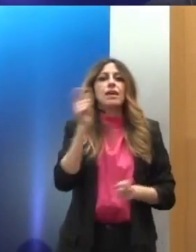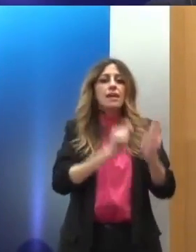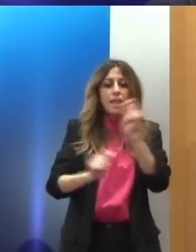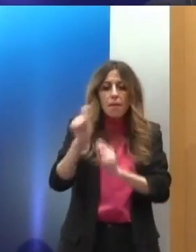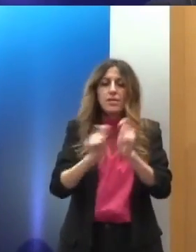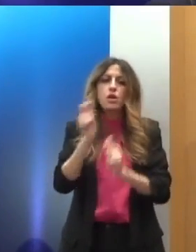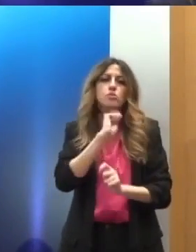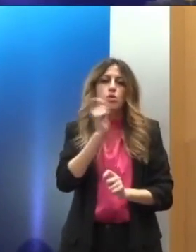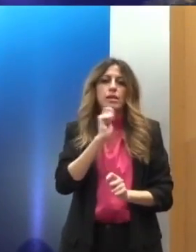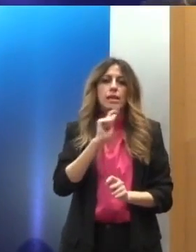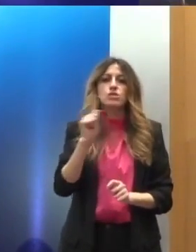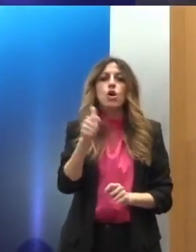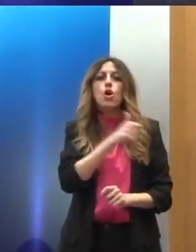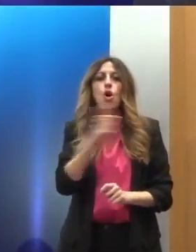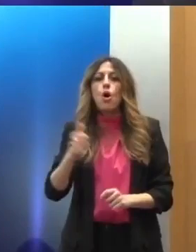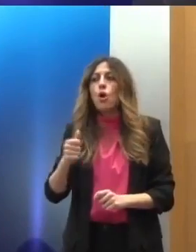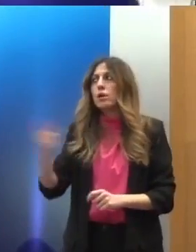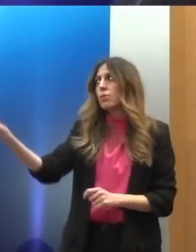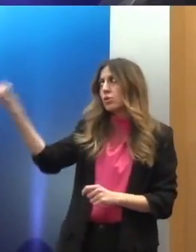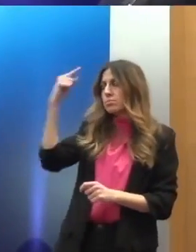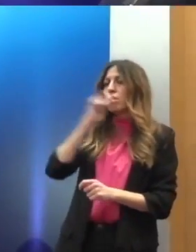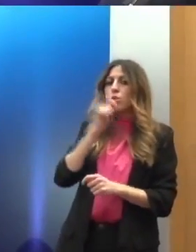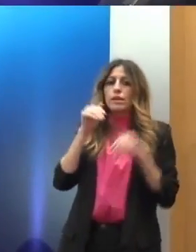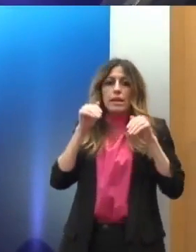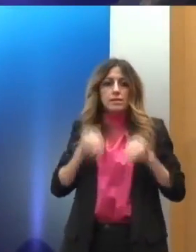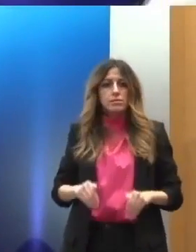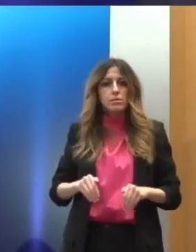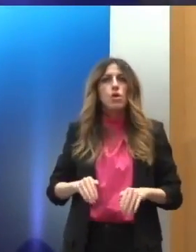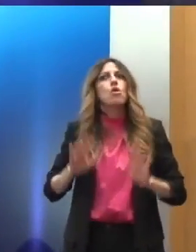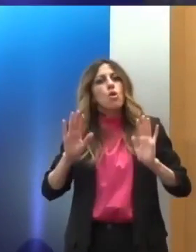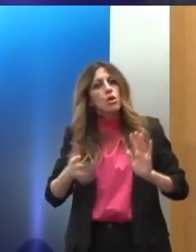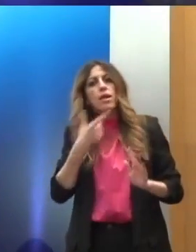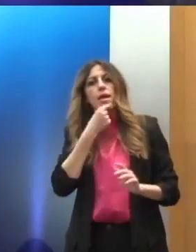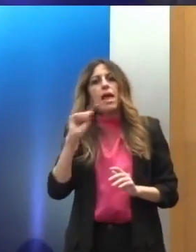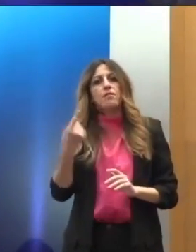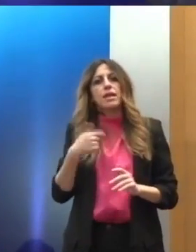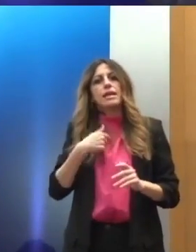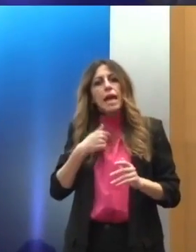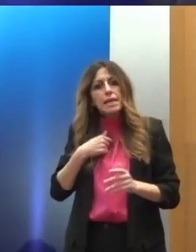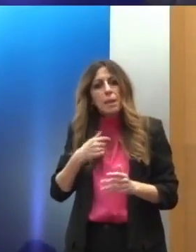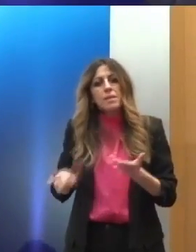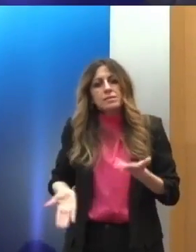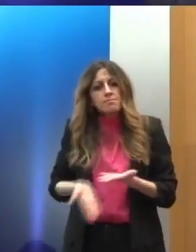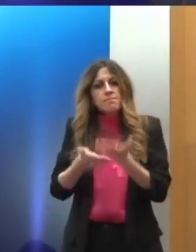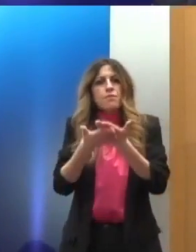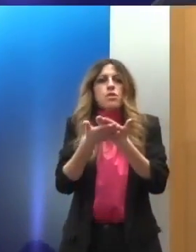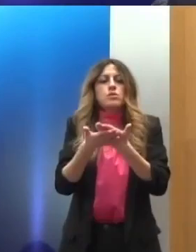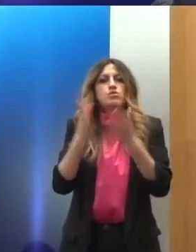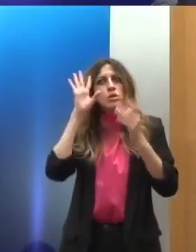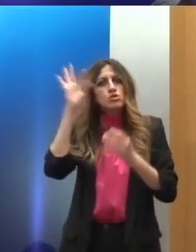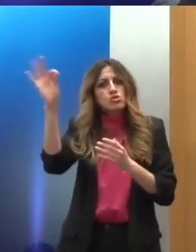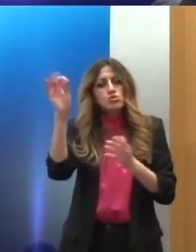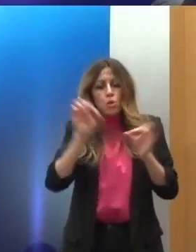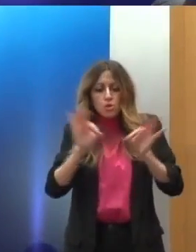όχι απλώς να δεχτούμε πολιτικές, αλλά να συνεισφέρουμε στη δημιουργία των πολιτικών αυτών.